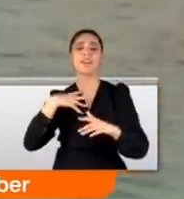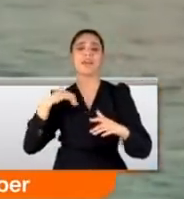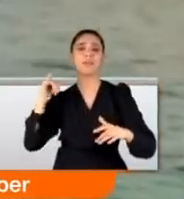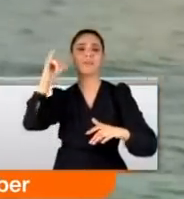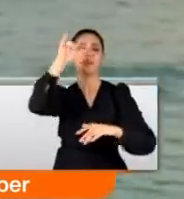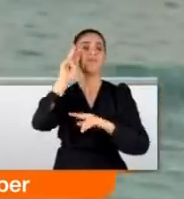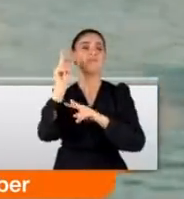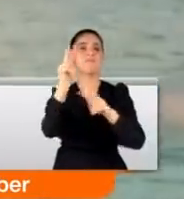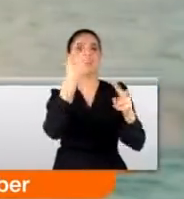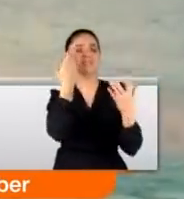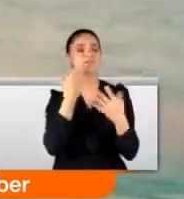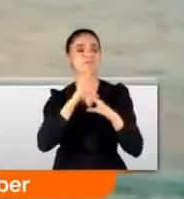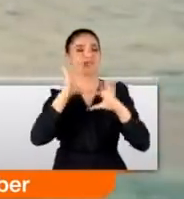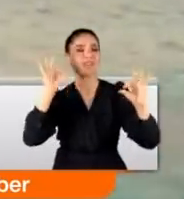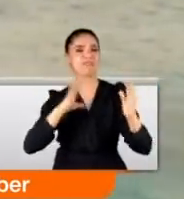çıkardı.